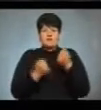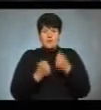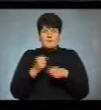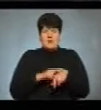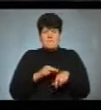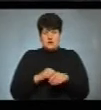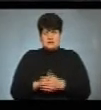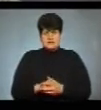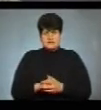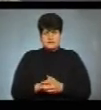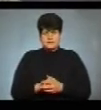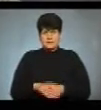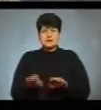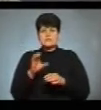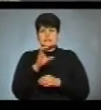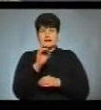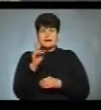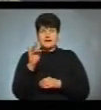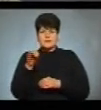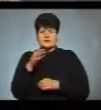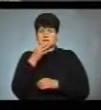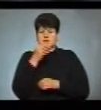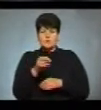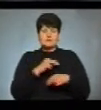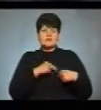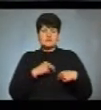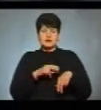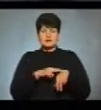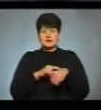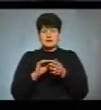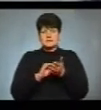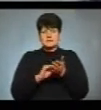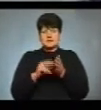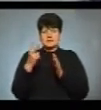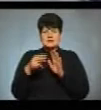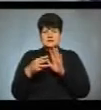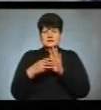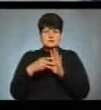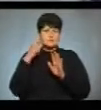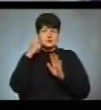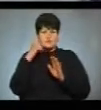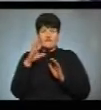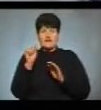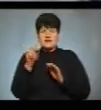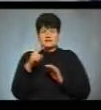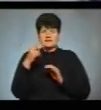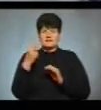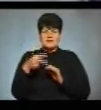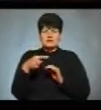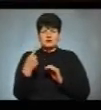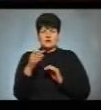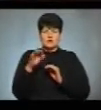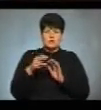Речник Нацполіції області Сергій Крета повідомив, що працівники поліції склали на 28-річного водія ВАЗ-2108-2